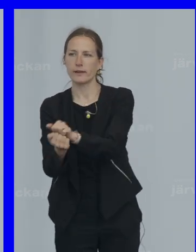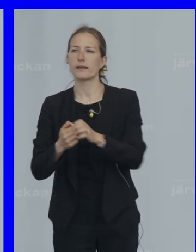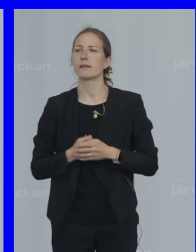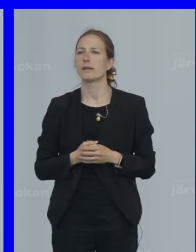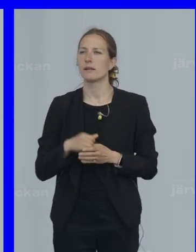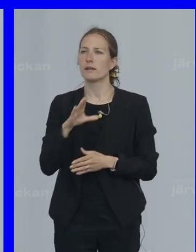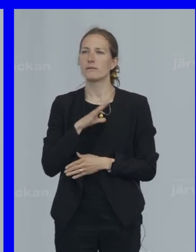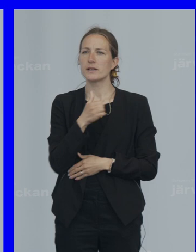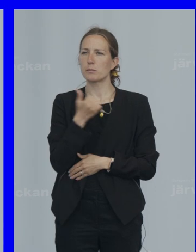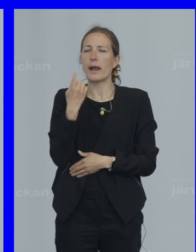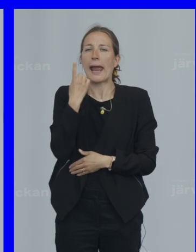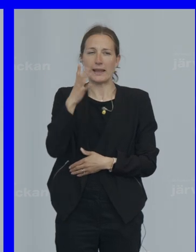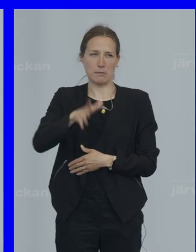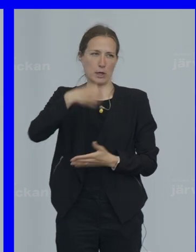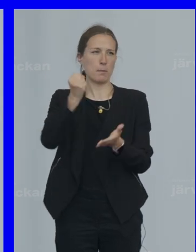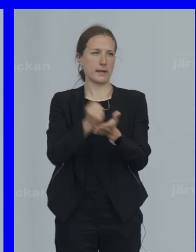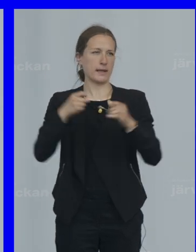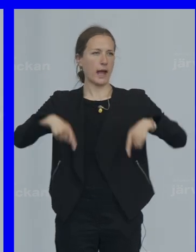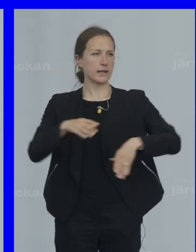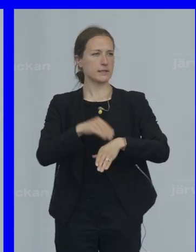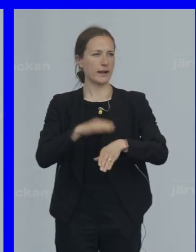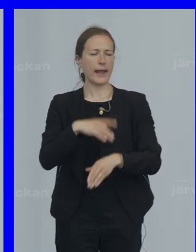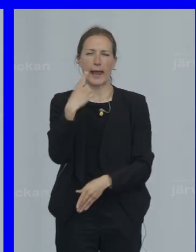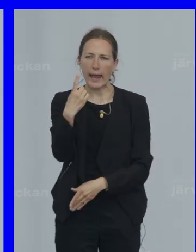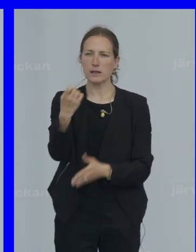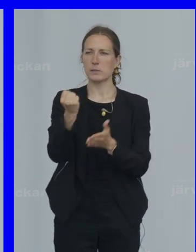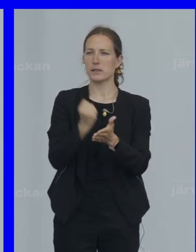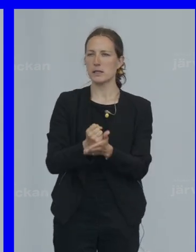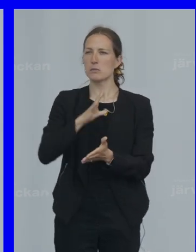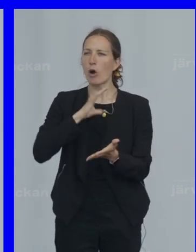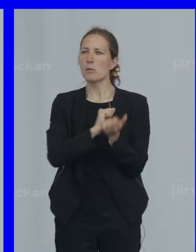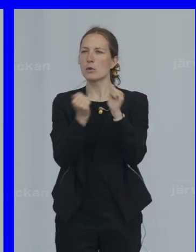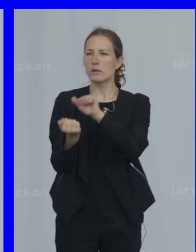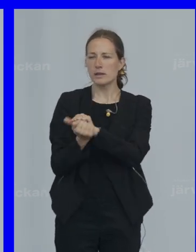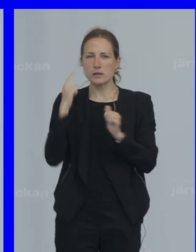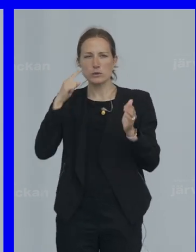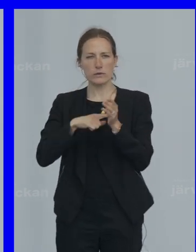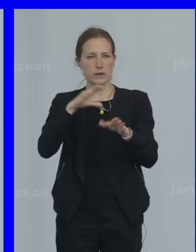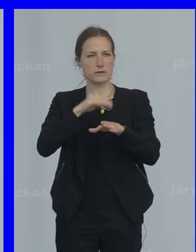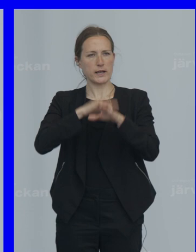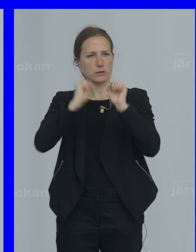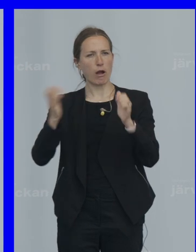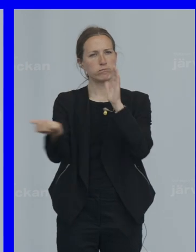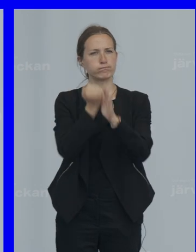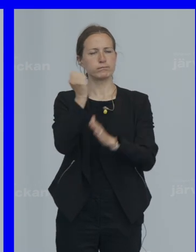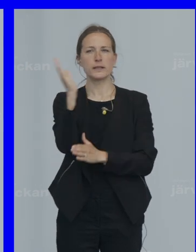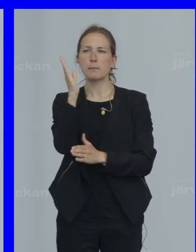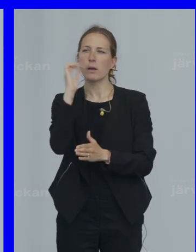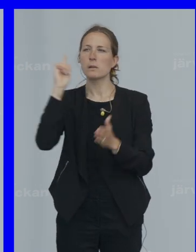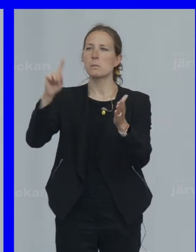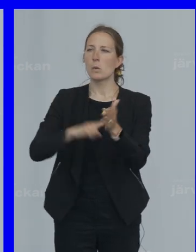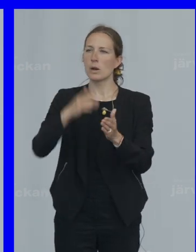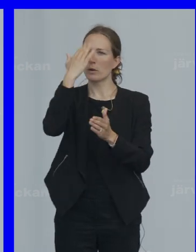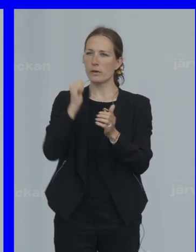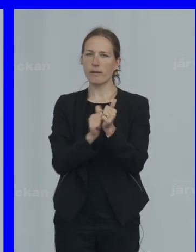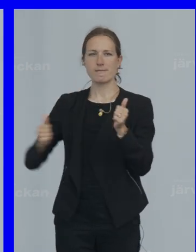finns bara ett Miljöparti i Sverige Bara ett parti Som har politiken För att Sverige Ska klara klimatmålen Och därmed visa vägen För